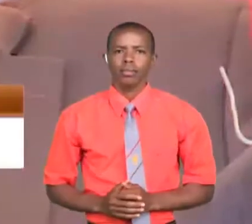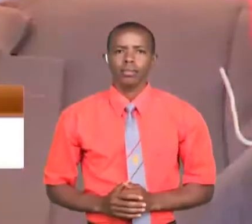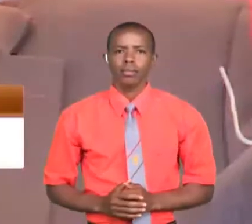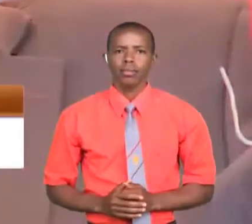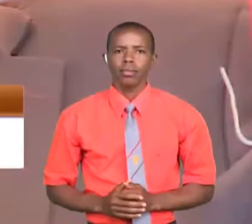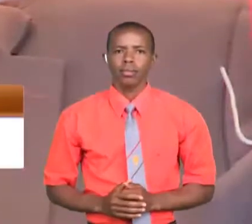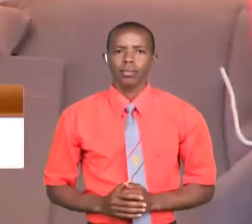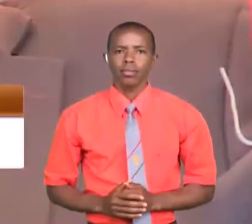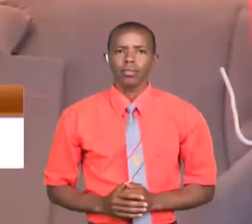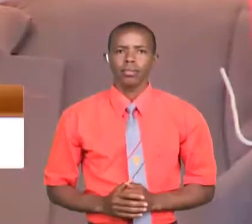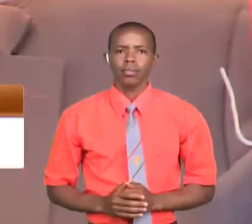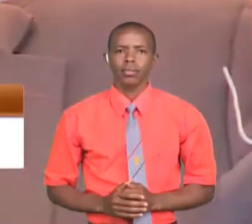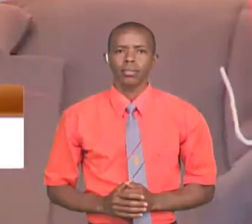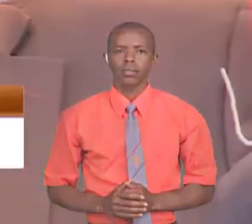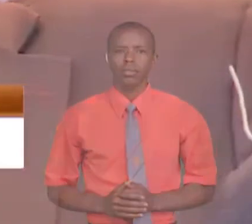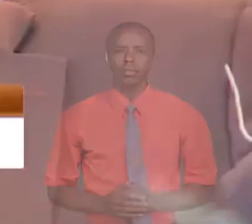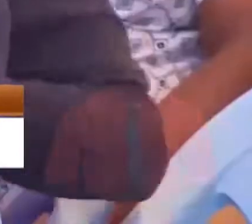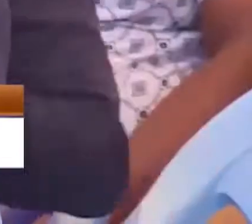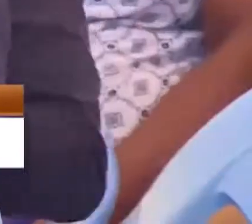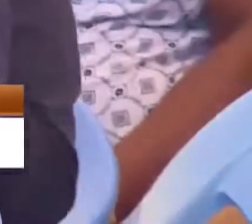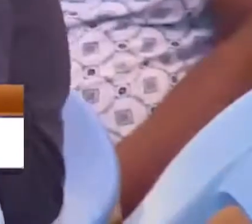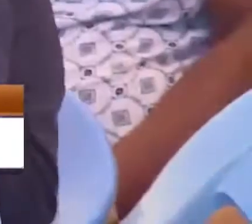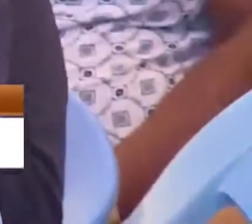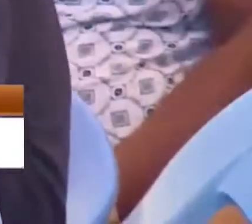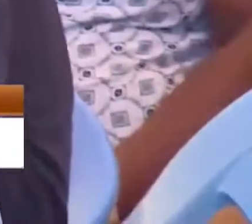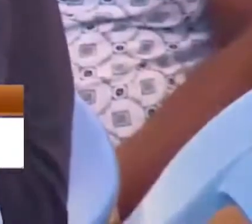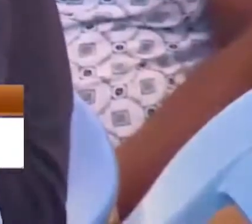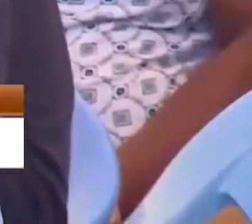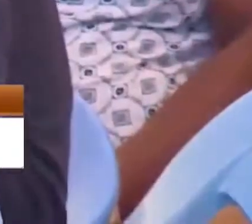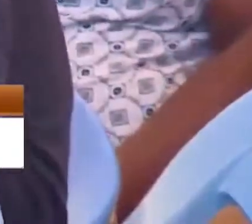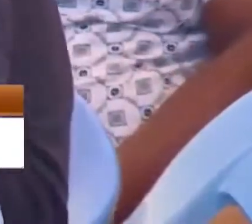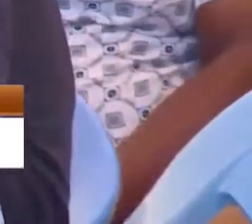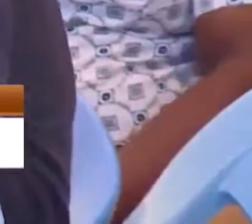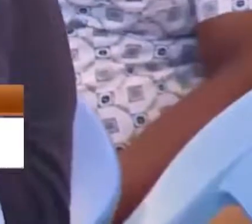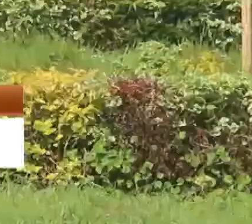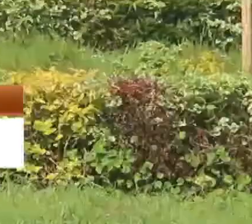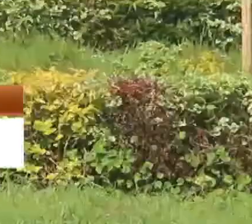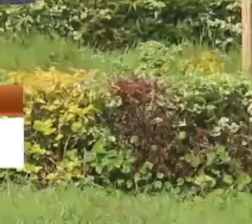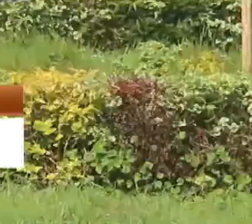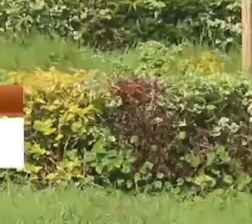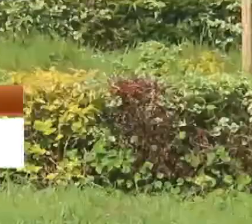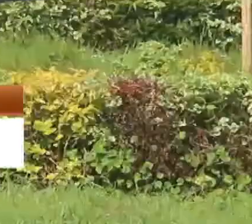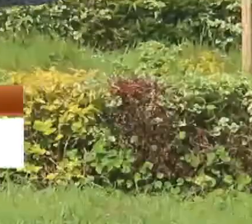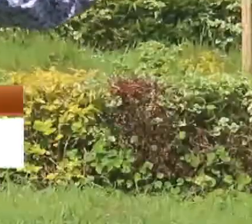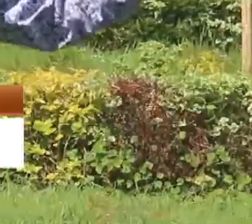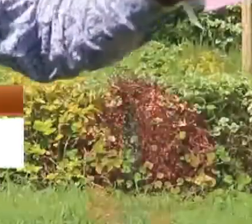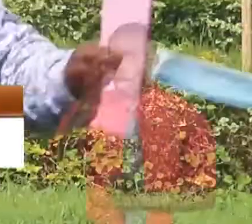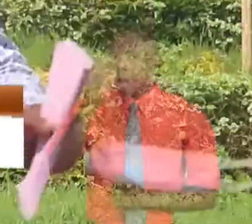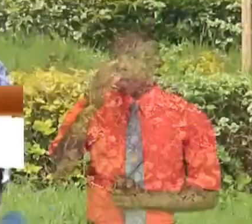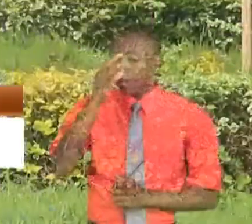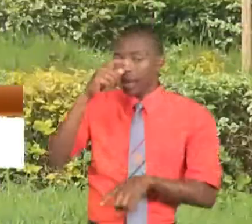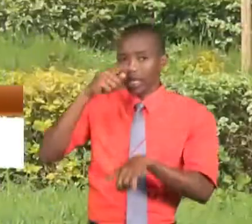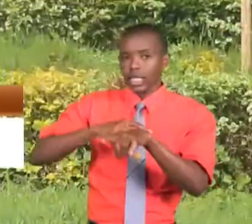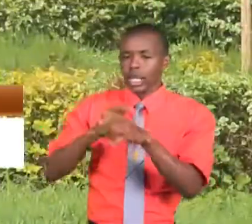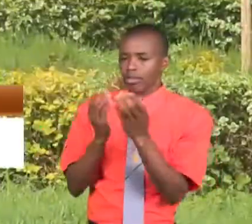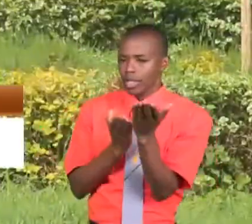Kwa maakawa kwa wakati wakati ule alikuwa debiuti